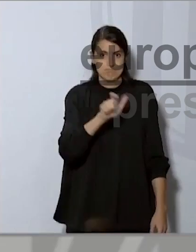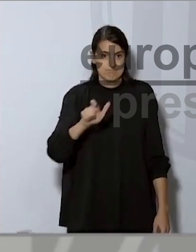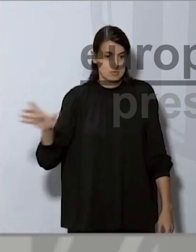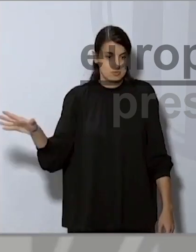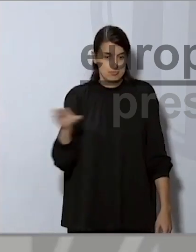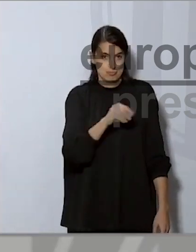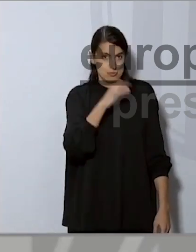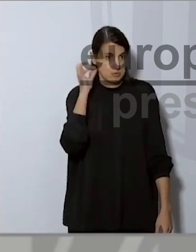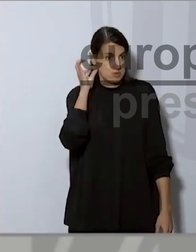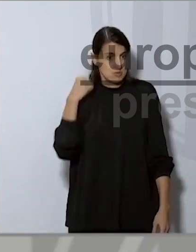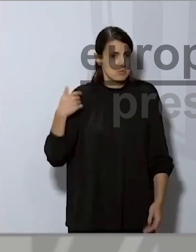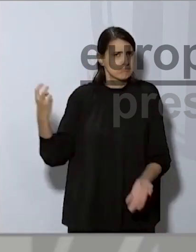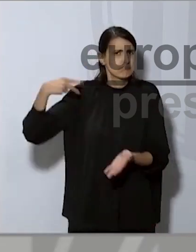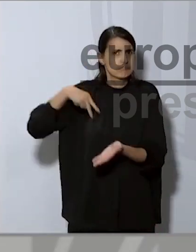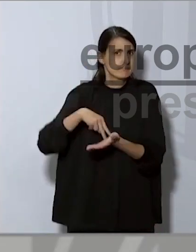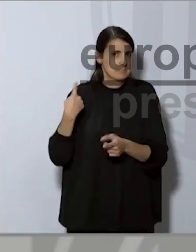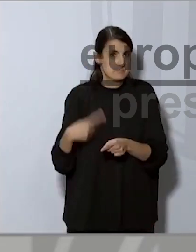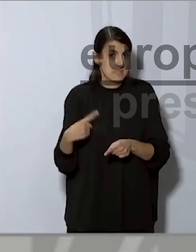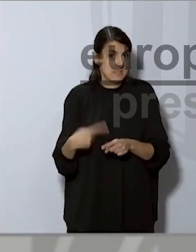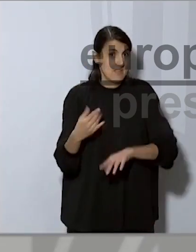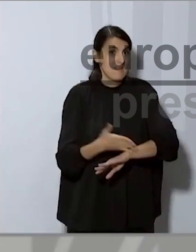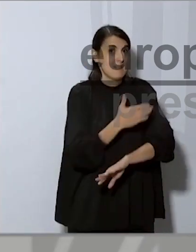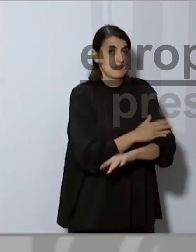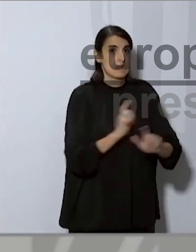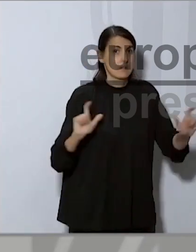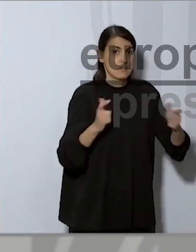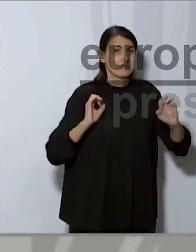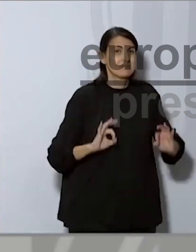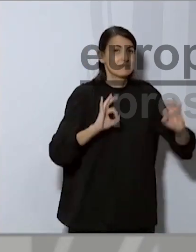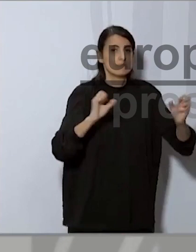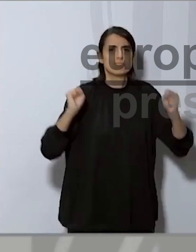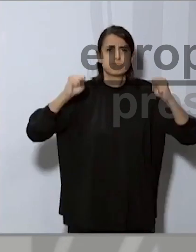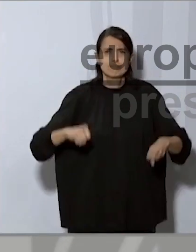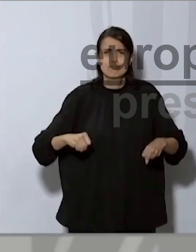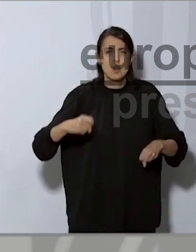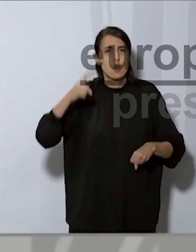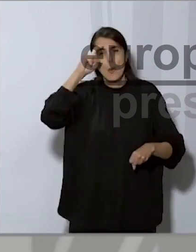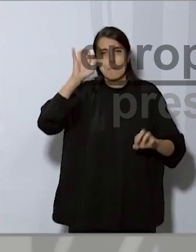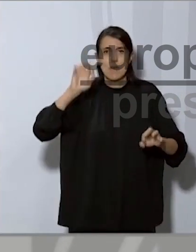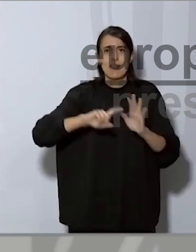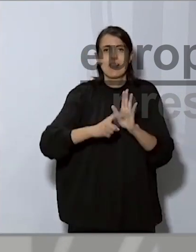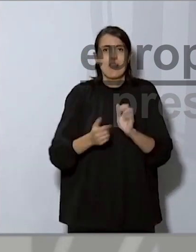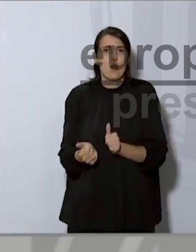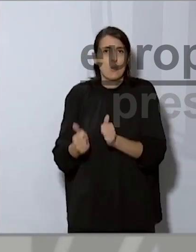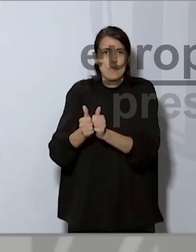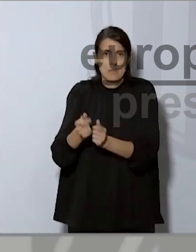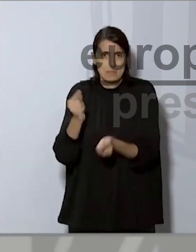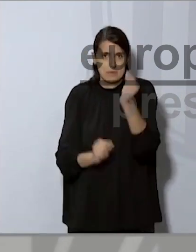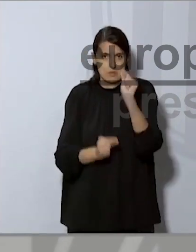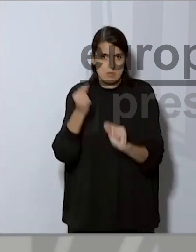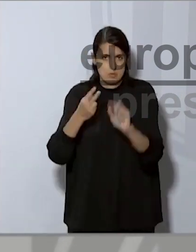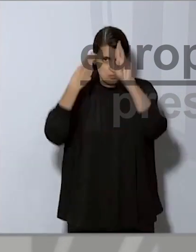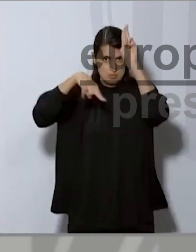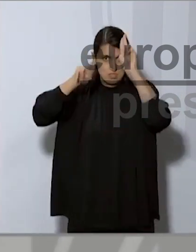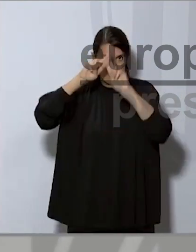Compareixo avui després que el govern, en una reunió extraordinària, hagi aprovat el que es coneix com la llei d'acompanyament dels pressupostos de la